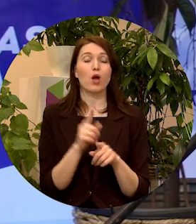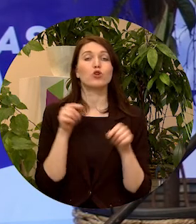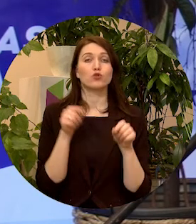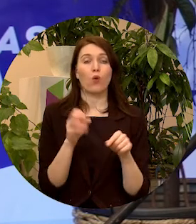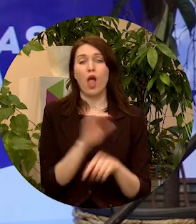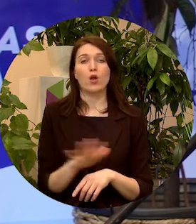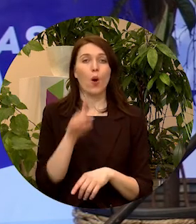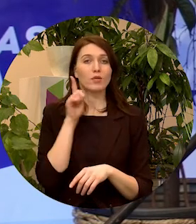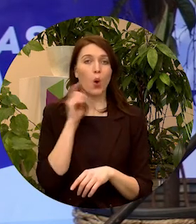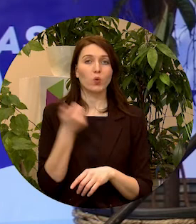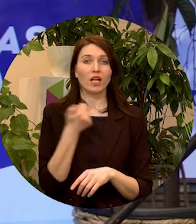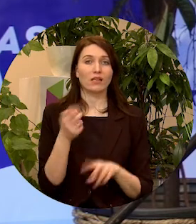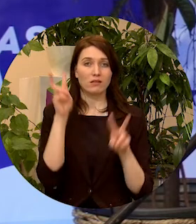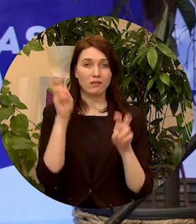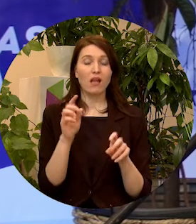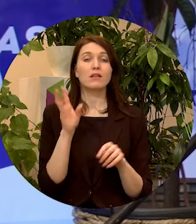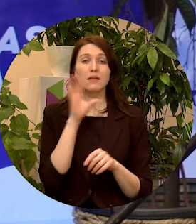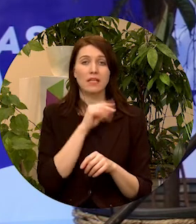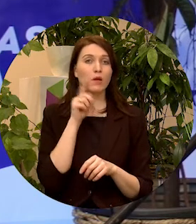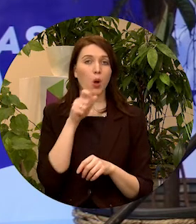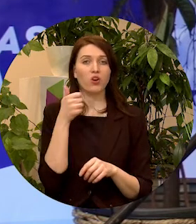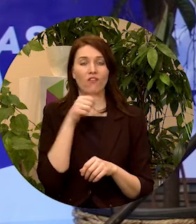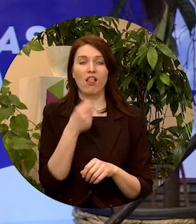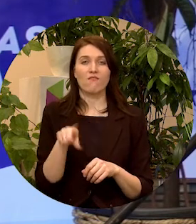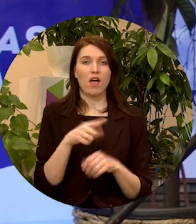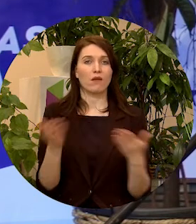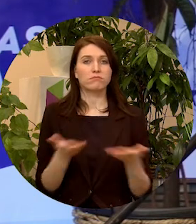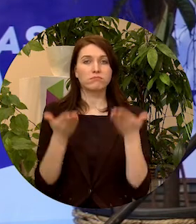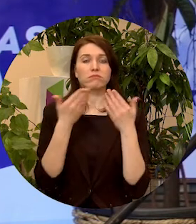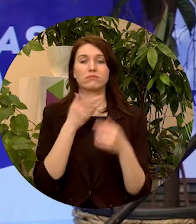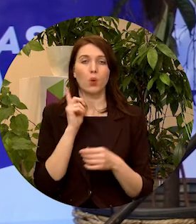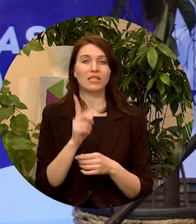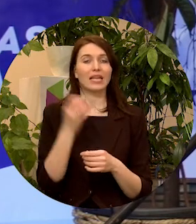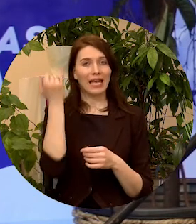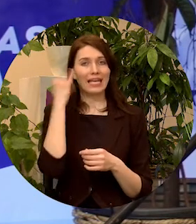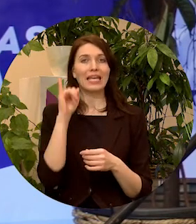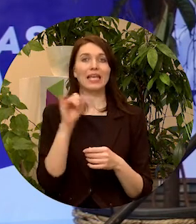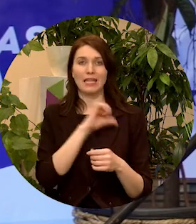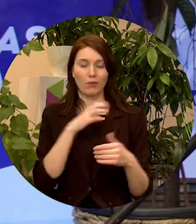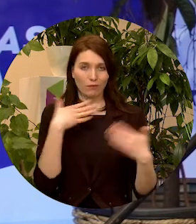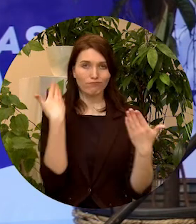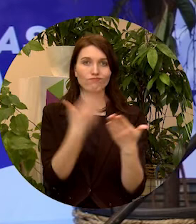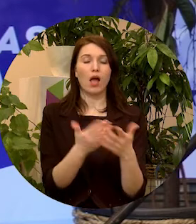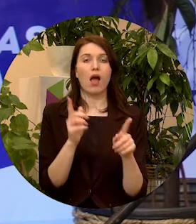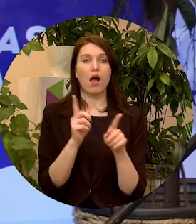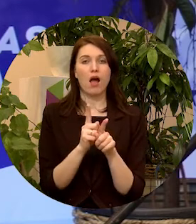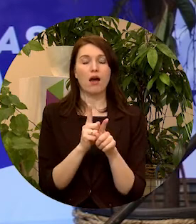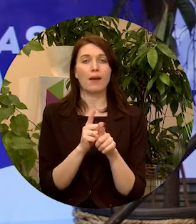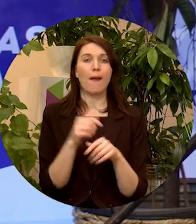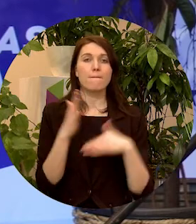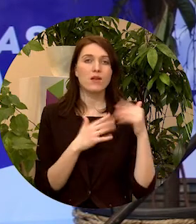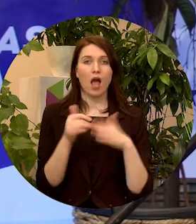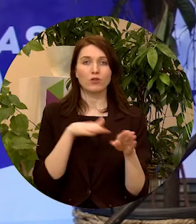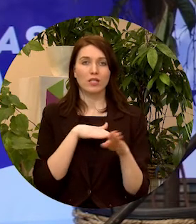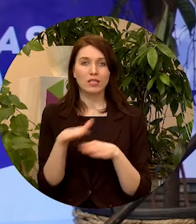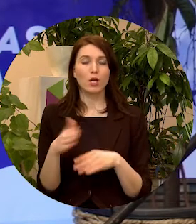Eiropas jaunatnes gadu kādu iespēju jauniešu vēl vairāk stimulēt ne tikai uz ideju iniciešanu, bet arī praktisku